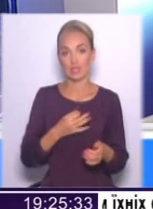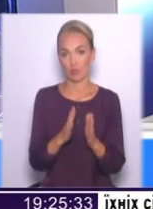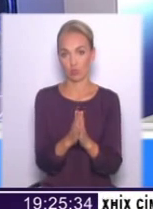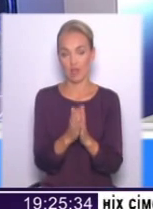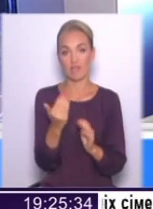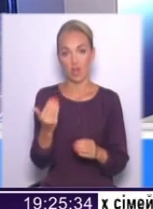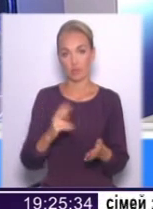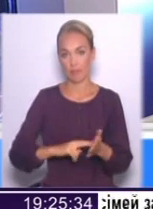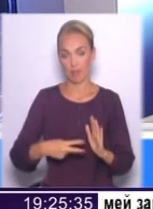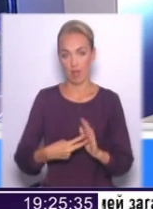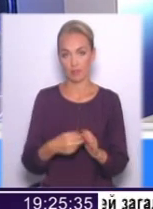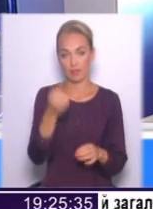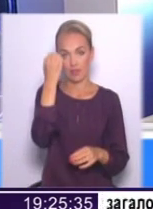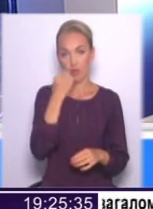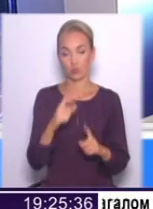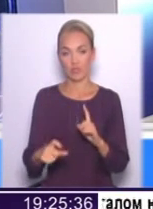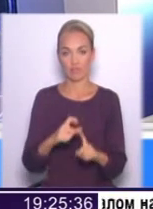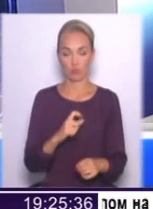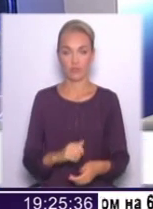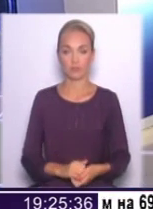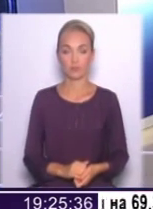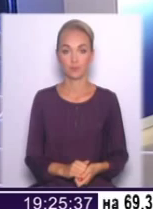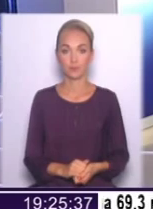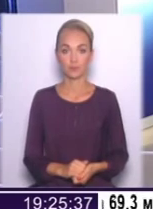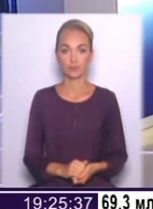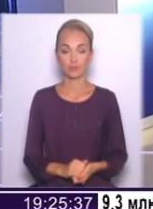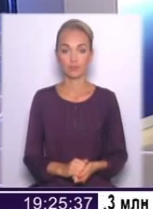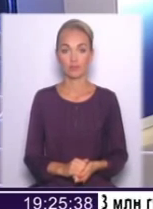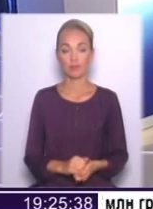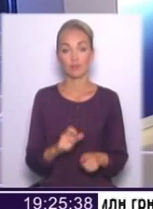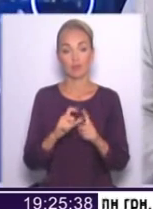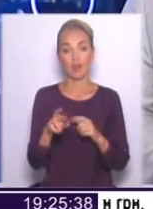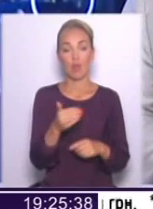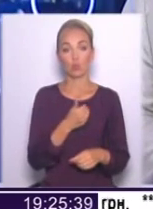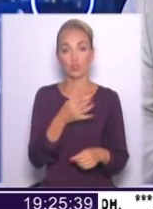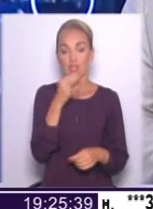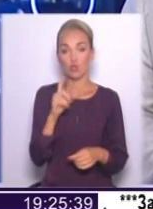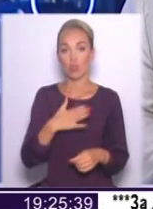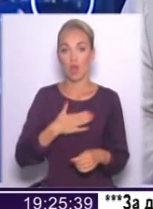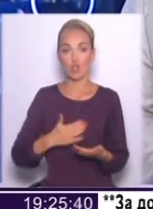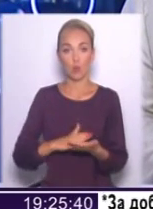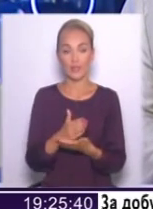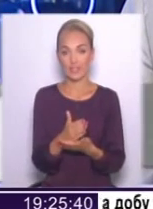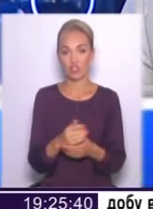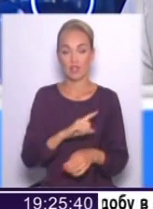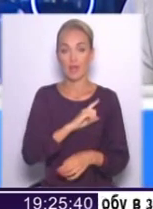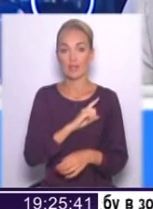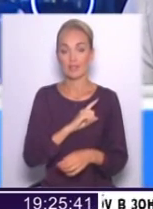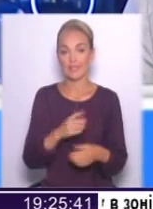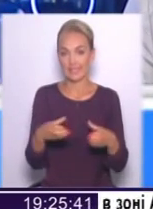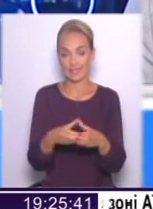вашими планами. Дякую за відповідь. Дякуємо вам. Я хочу сказати, що наша політична сила не піднімала ніякі податки і не